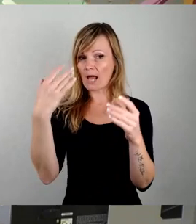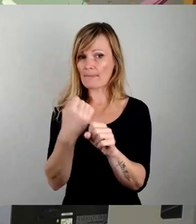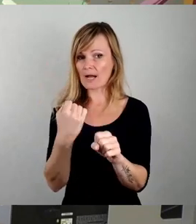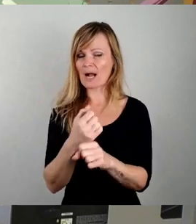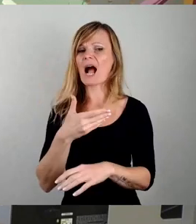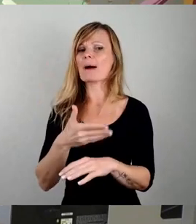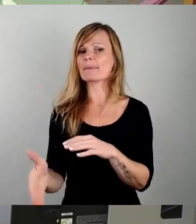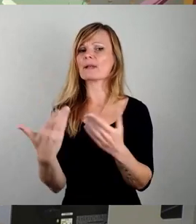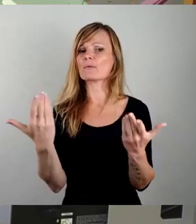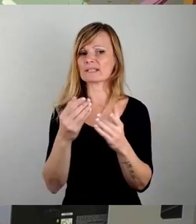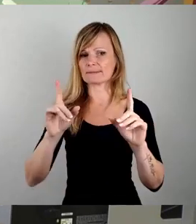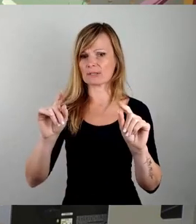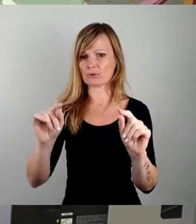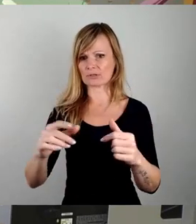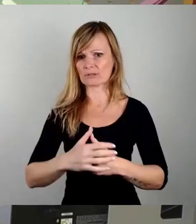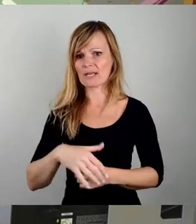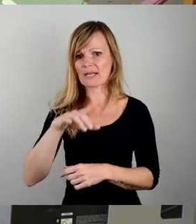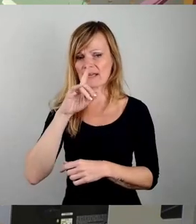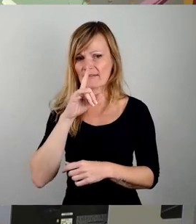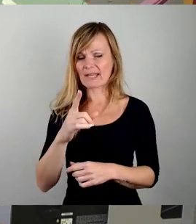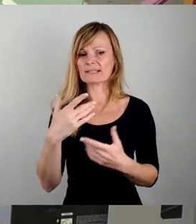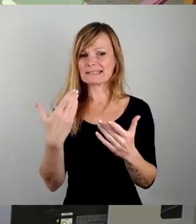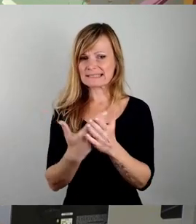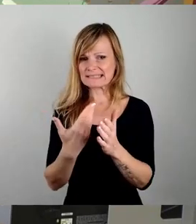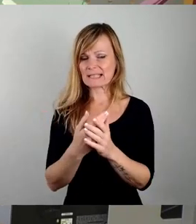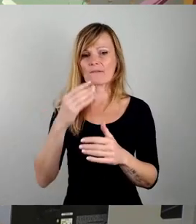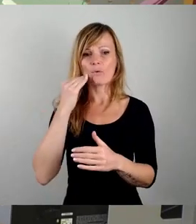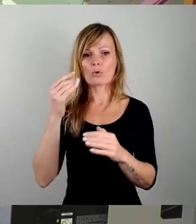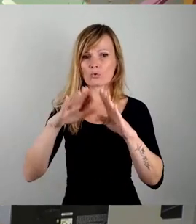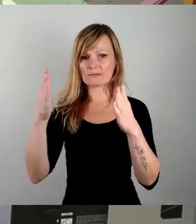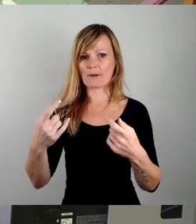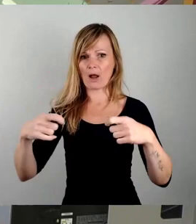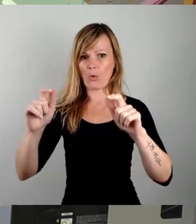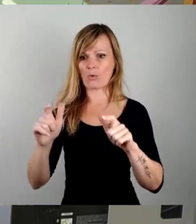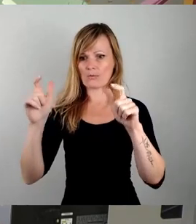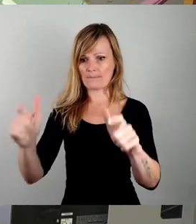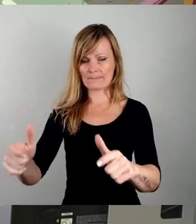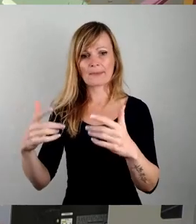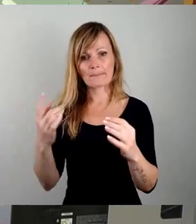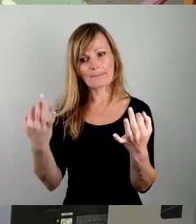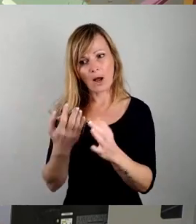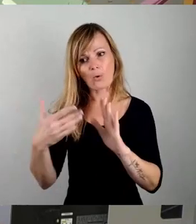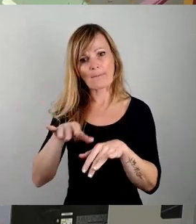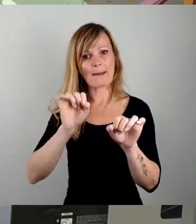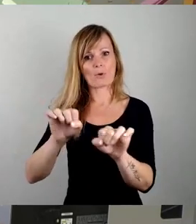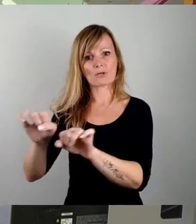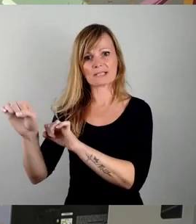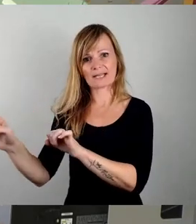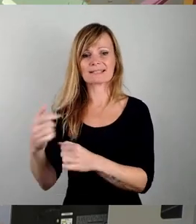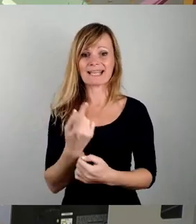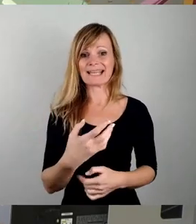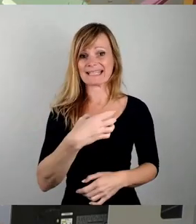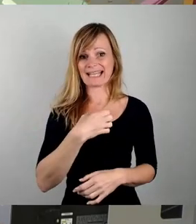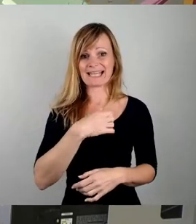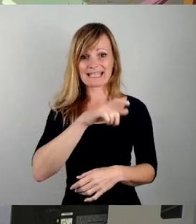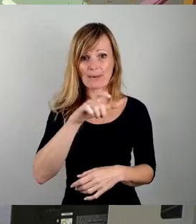bedeuten. Wer die Potenziale des Wohnungsbaus in der bebauten Stadt nicht hebt, der handelt nämlich gegen die Interessen der Dresdner Bürgerinnen